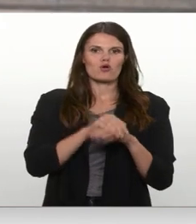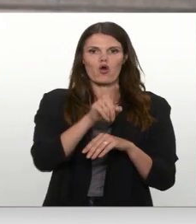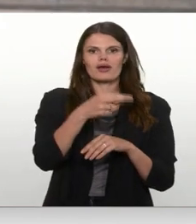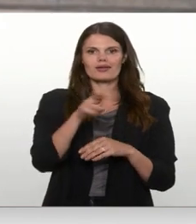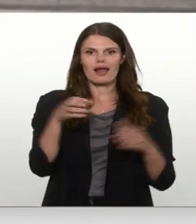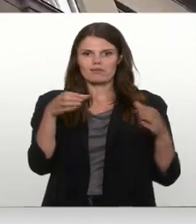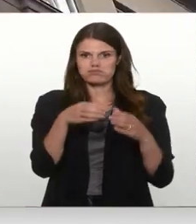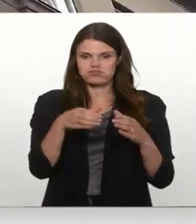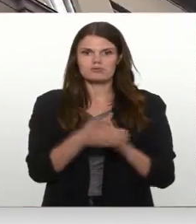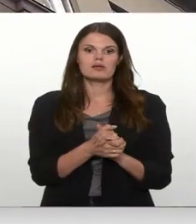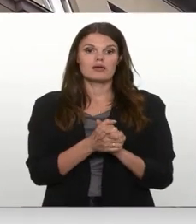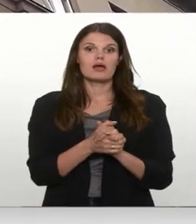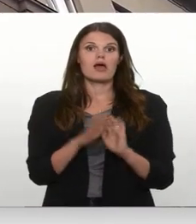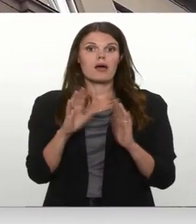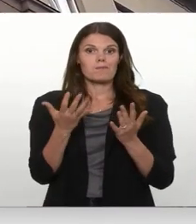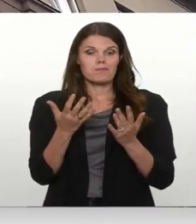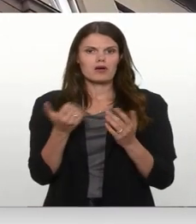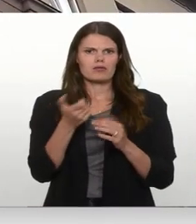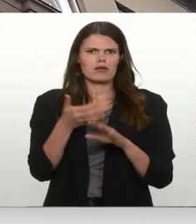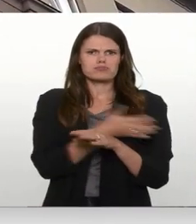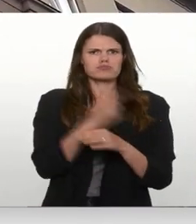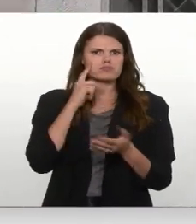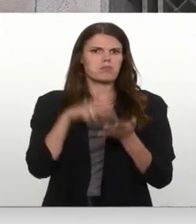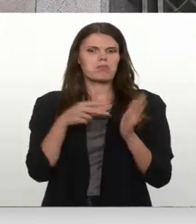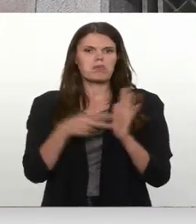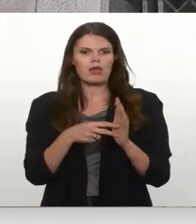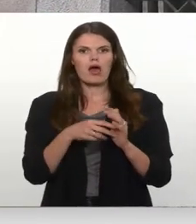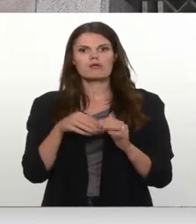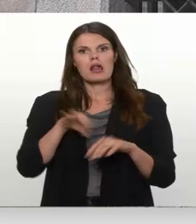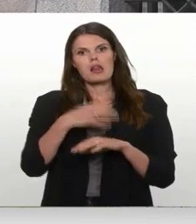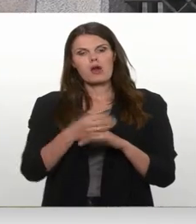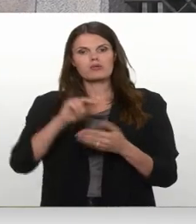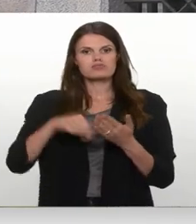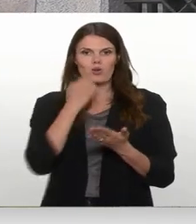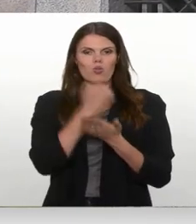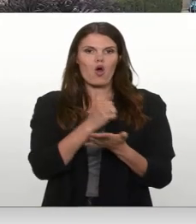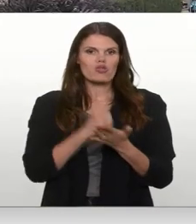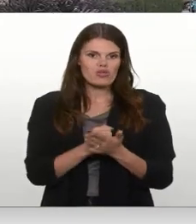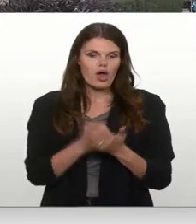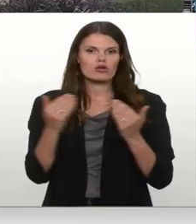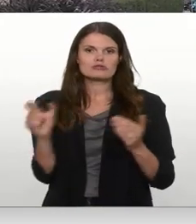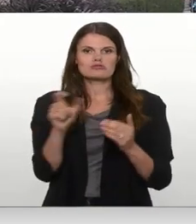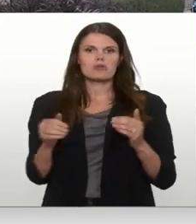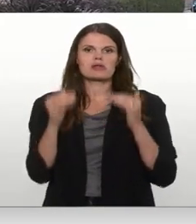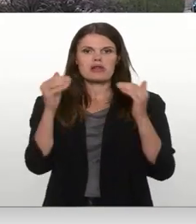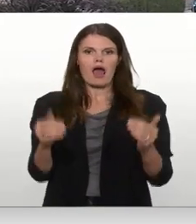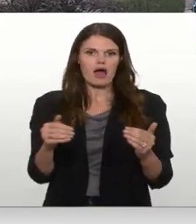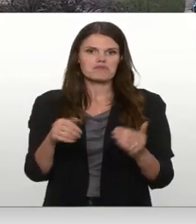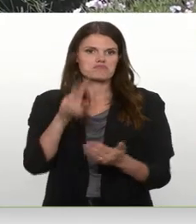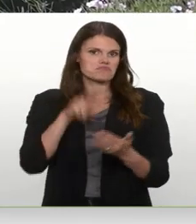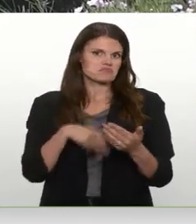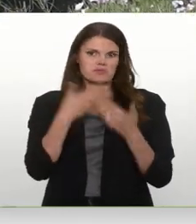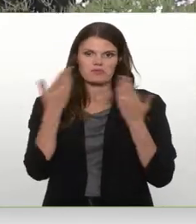religisko organizāciju. Tikmēr gadiem izskanējusi iecer par iespēju laulību noslēgt pie notāra. Šobrīd ir atlikta un izskatīta tā arī